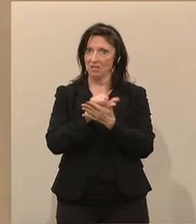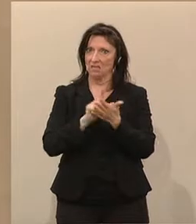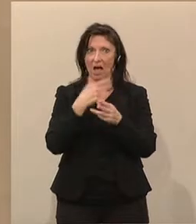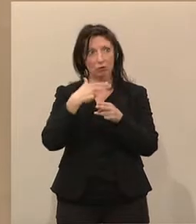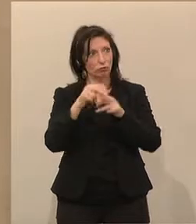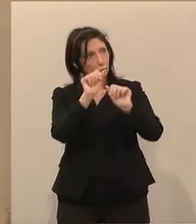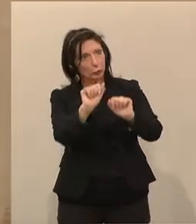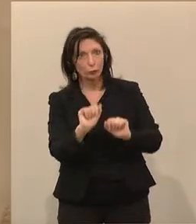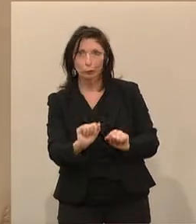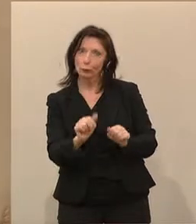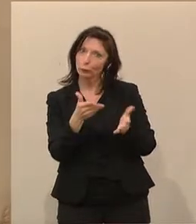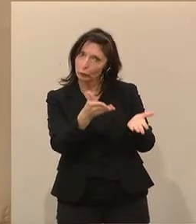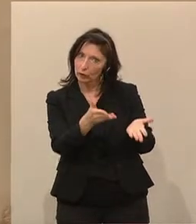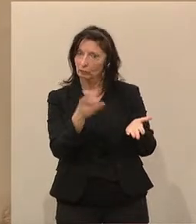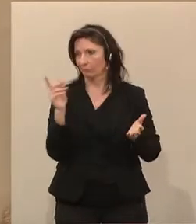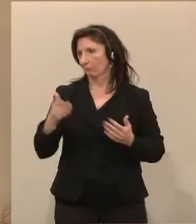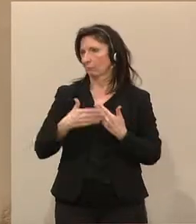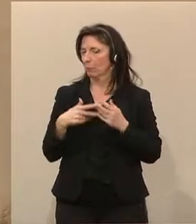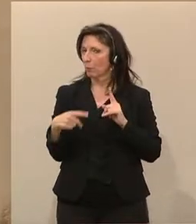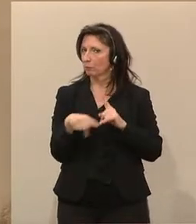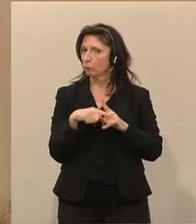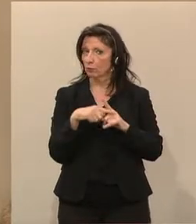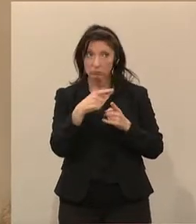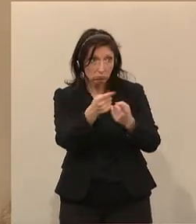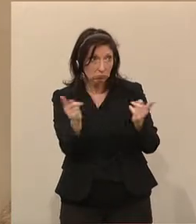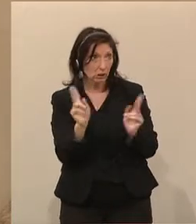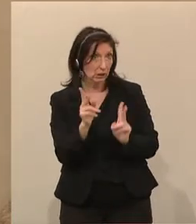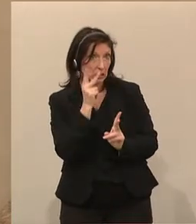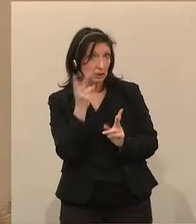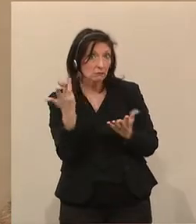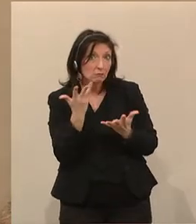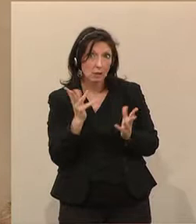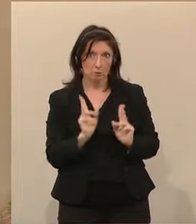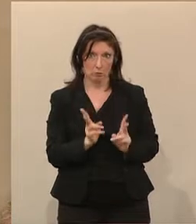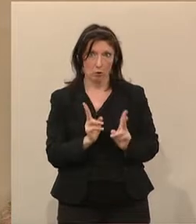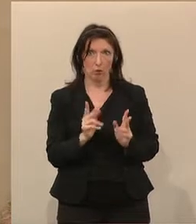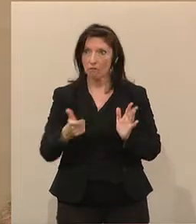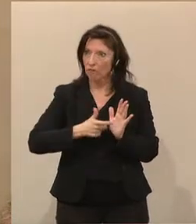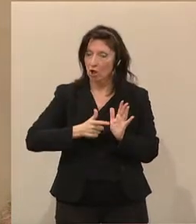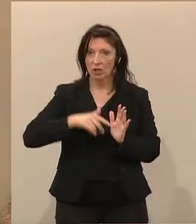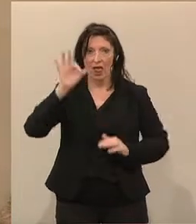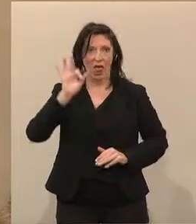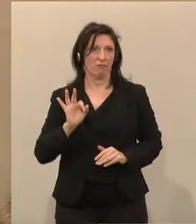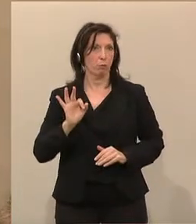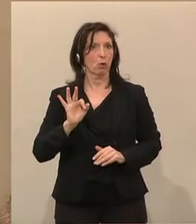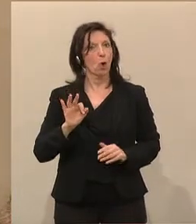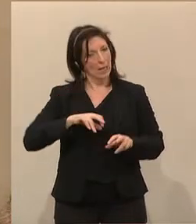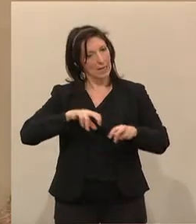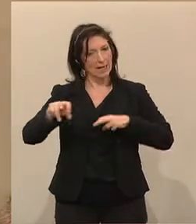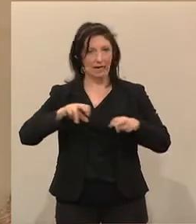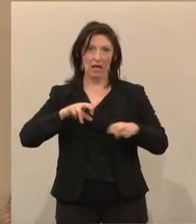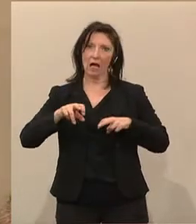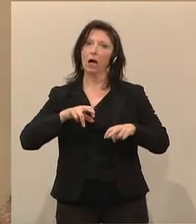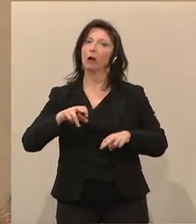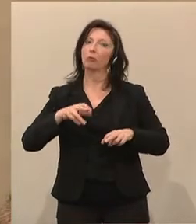an diesem positiven Beispiel sehen Sie schon, dass was alles möglich ist, wenn die Freiheitliche Partei in Regierungsverantwortung ist.